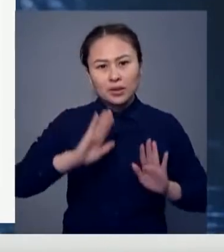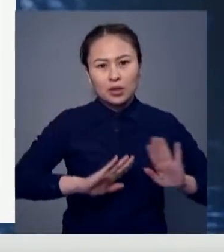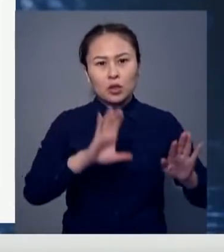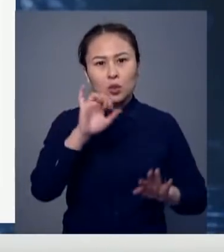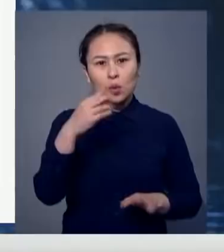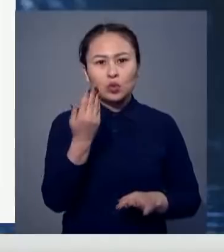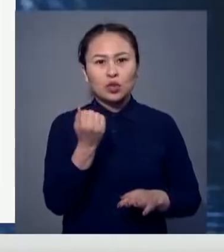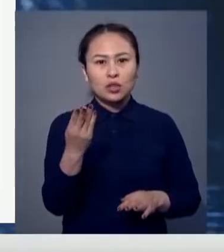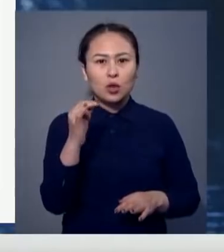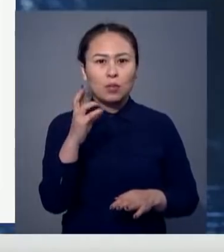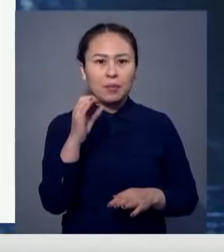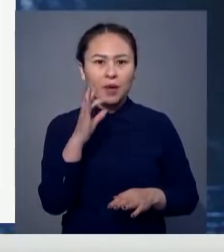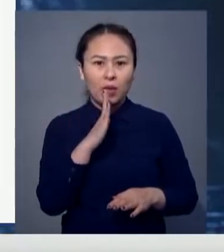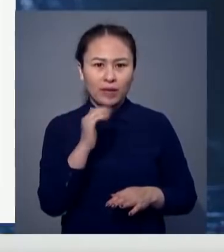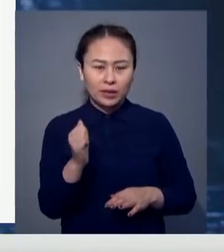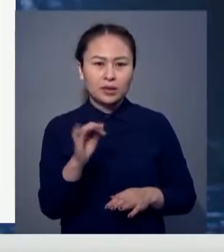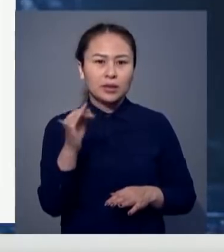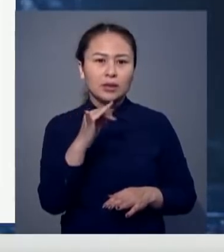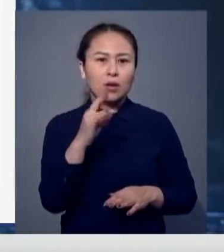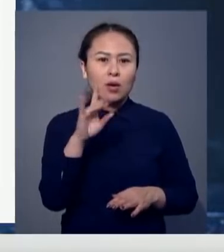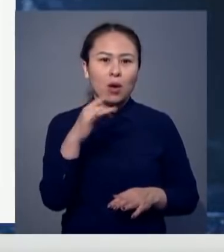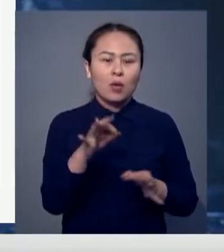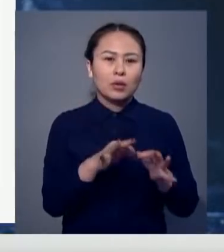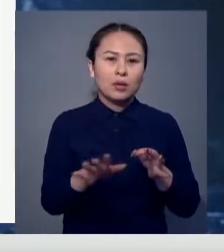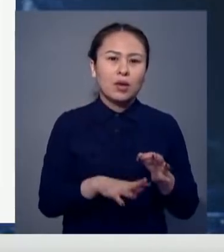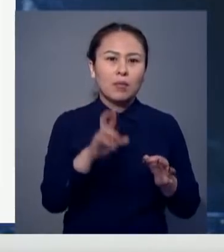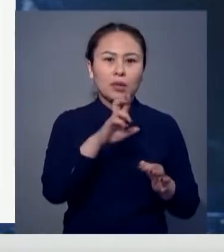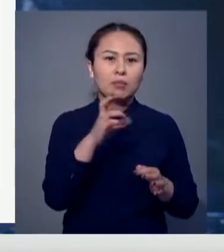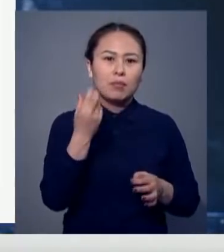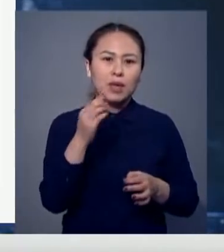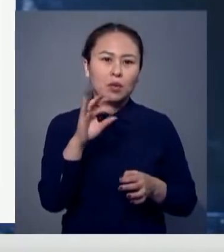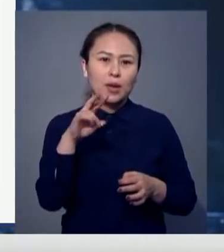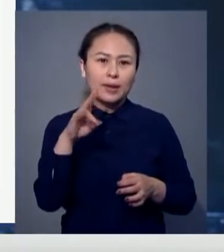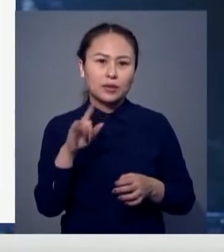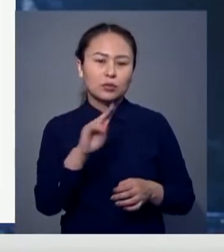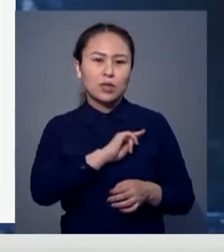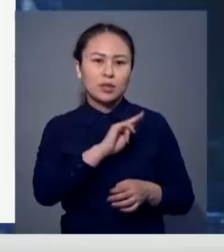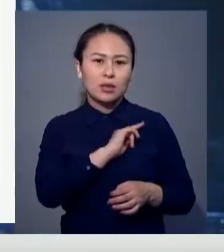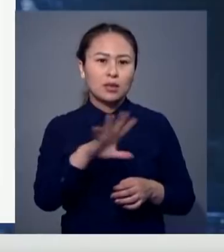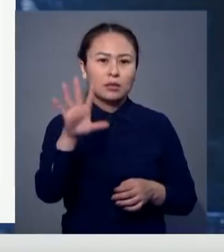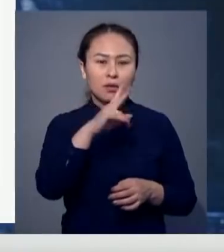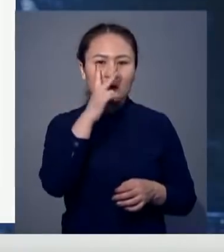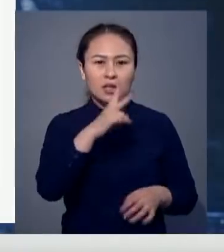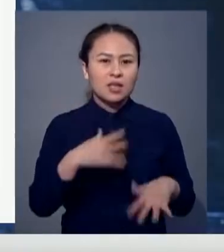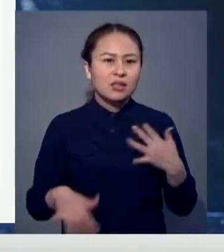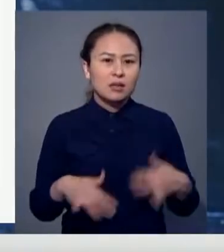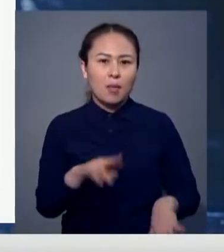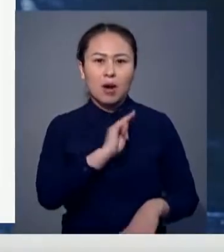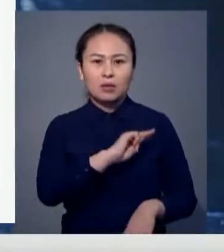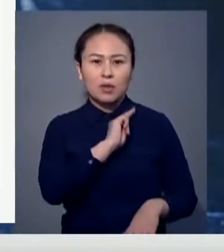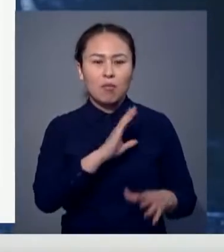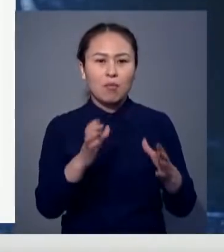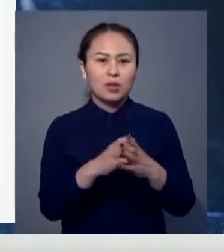орын басары Слушаш Курман Бекваны және Құрдай ауданың әкімі Булат Бегі Байтурені жұмысарына салғырт қарған үшін